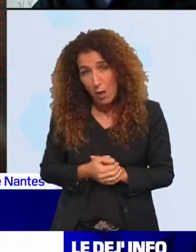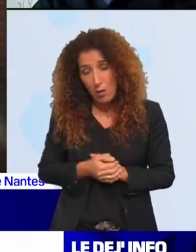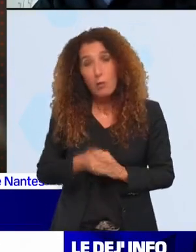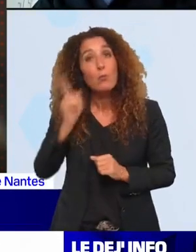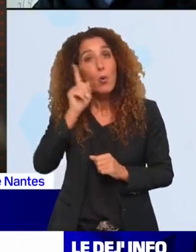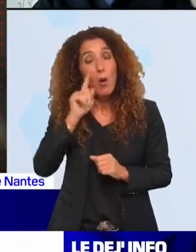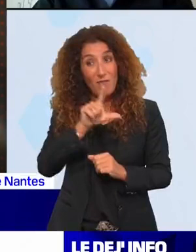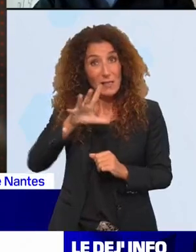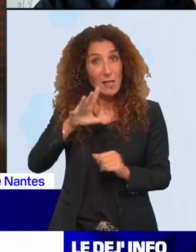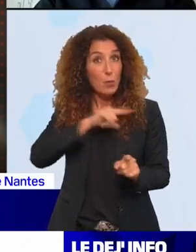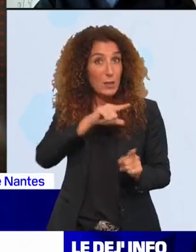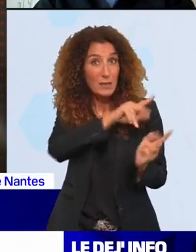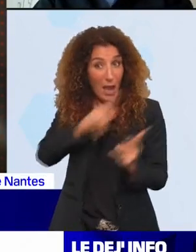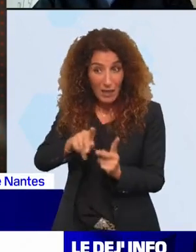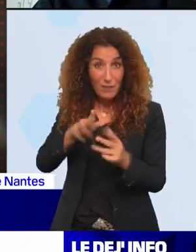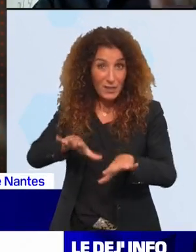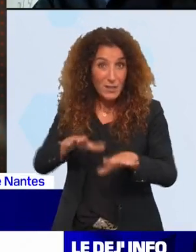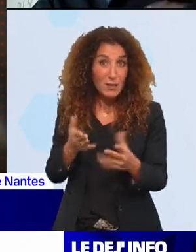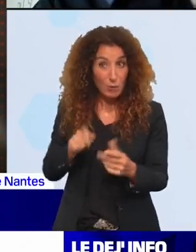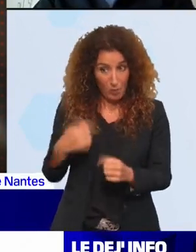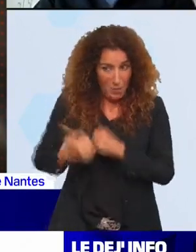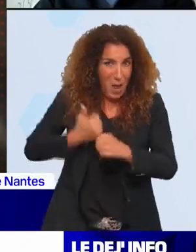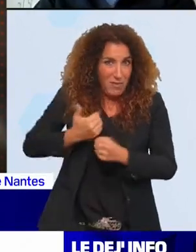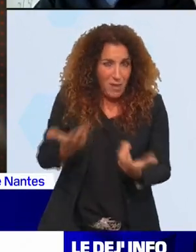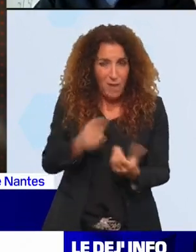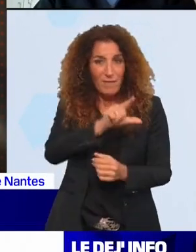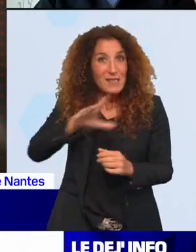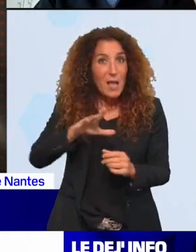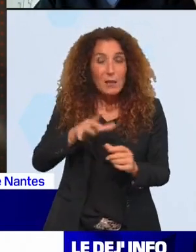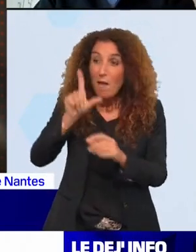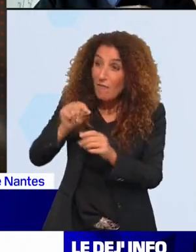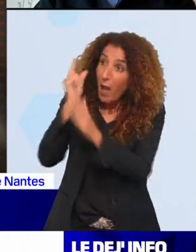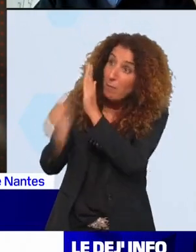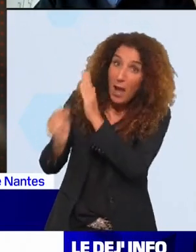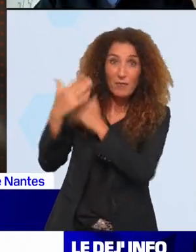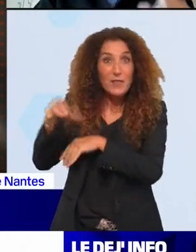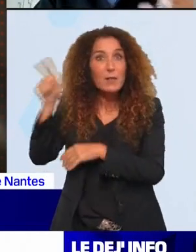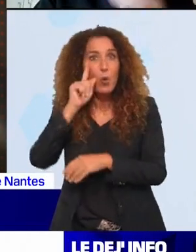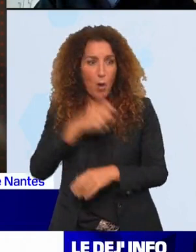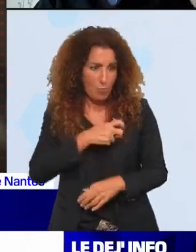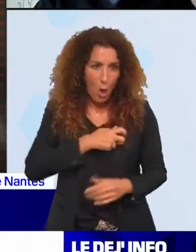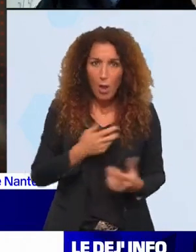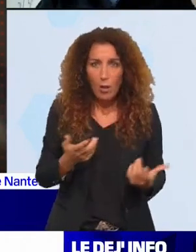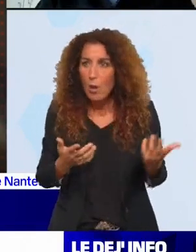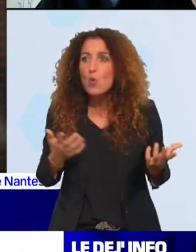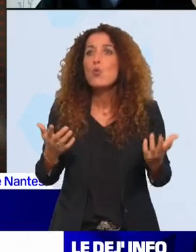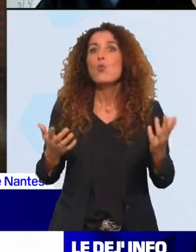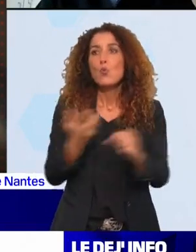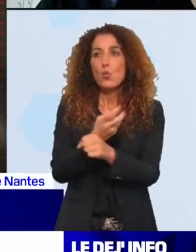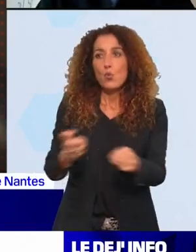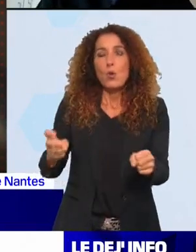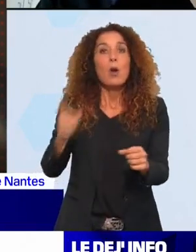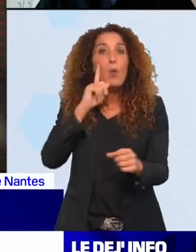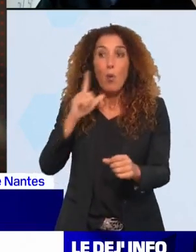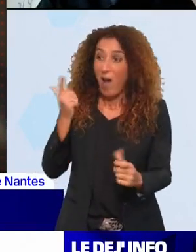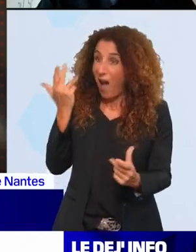25 policiers qui doivent arriver cette année, et il y en a déjà 20 qui sont partis parce qu'ils ont peur pour leur vie, parce qu'à Nantes, en plus, les policiers ne sont pas armés.